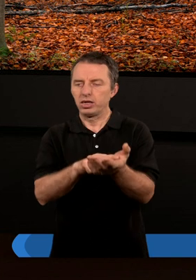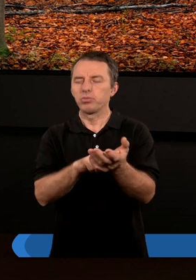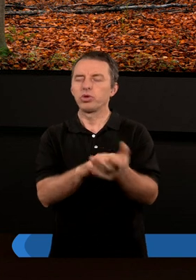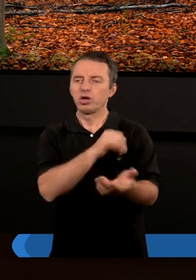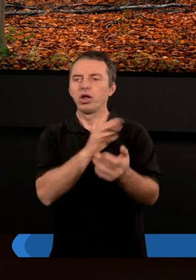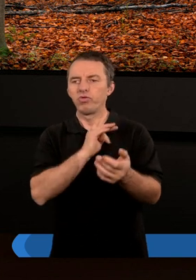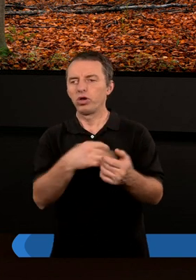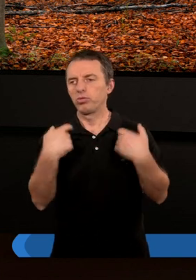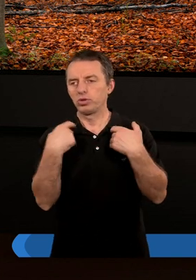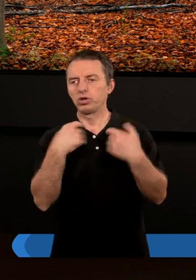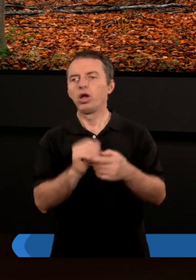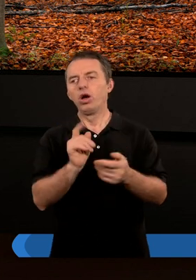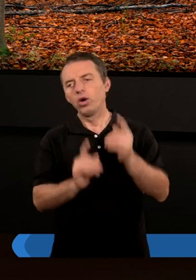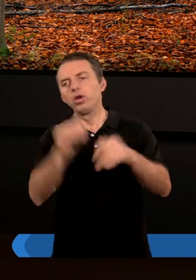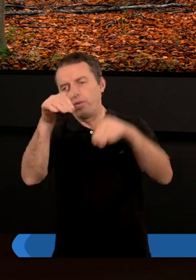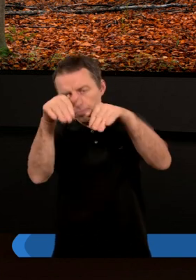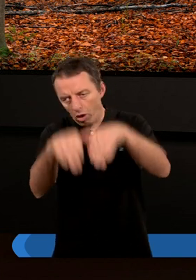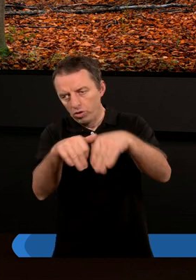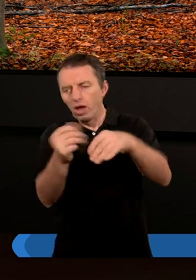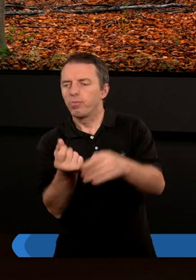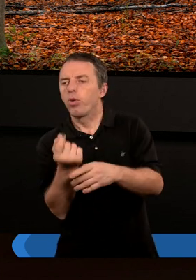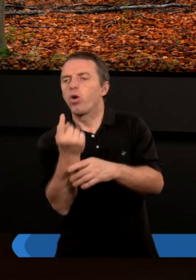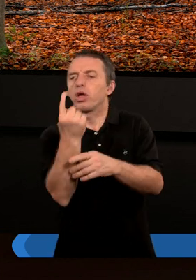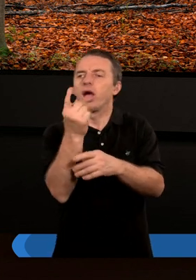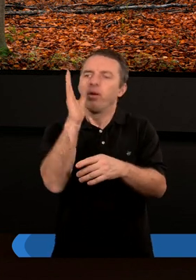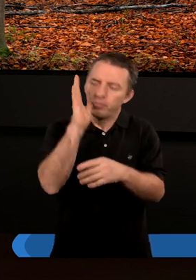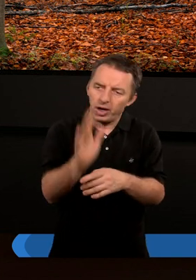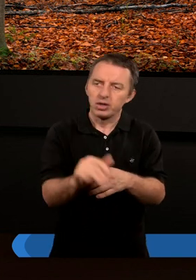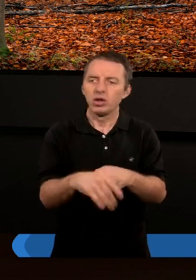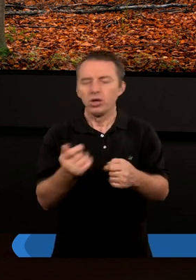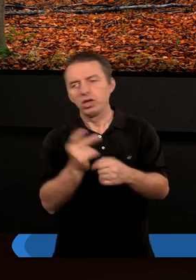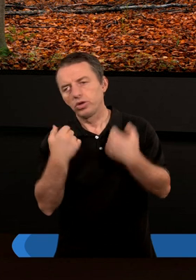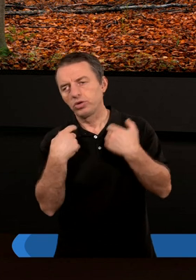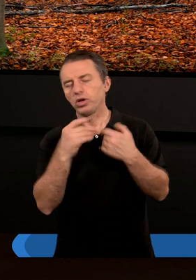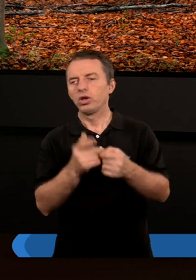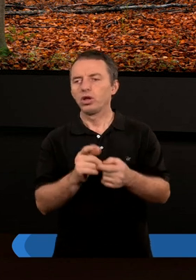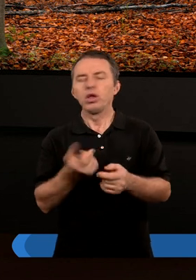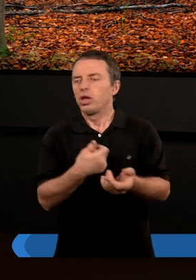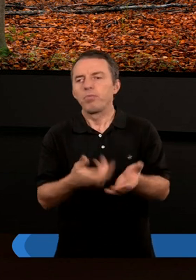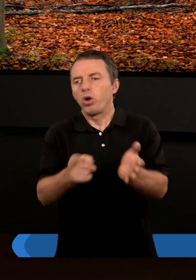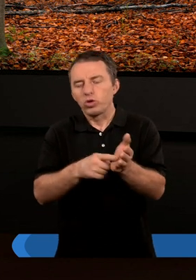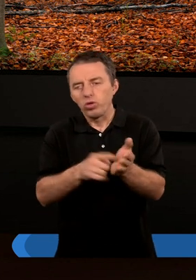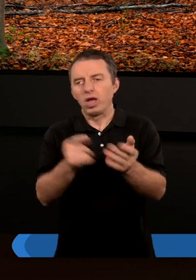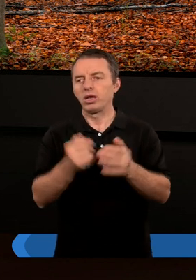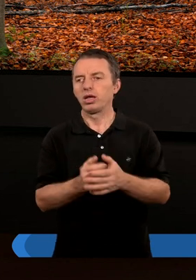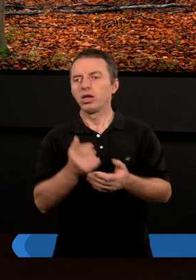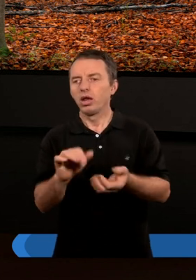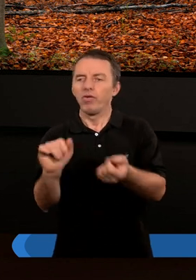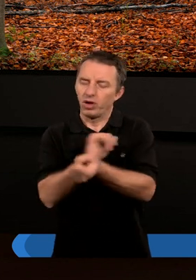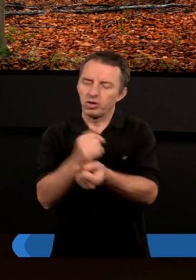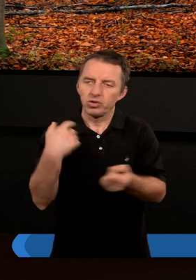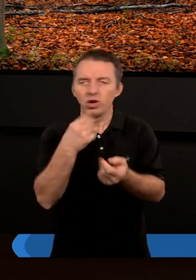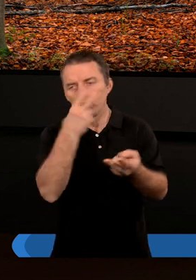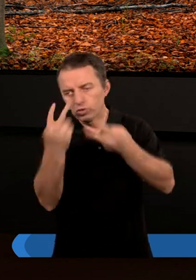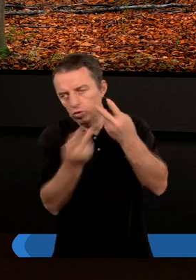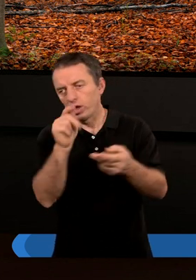grzech w swoim życiu. Mimo tego, że on czasem może się pojawić, ale on będzie go traktował jako intrus, jako coś niepożądanego i też będzie